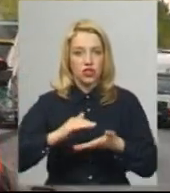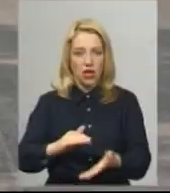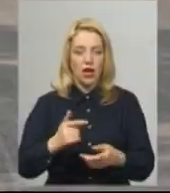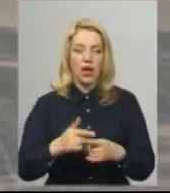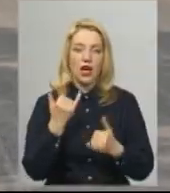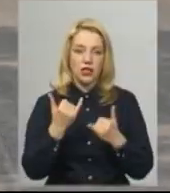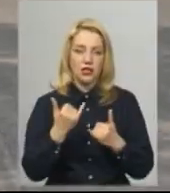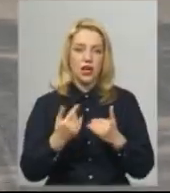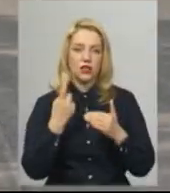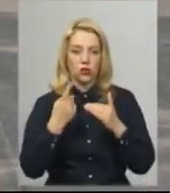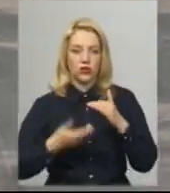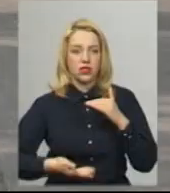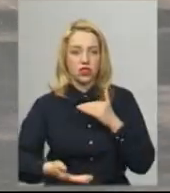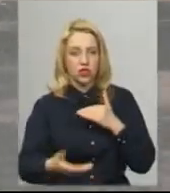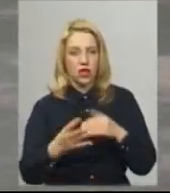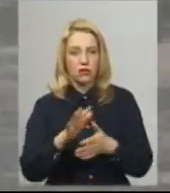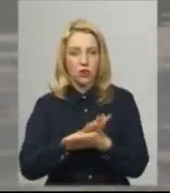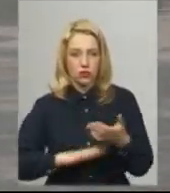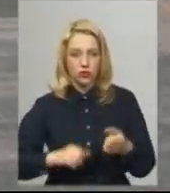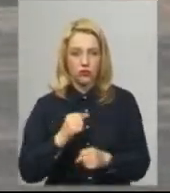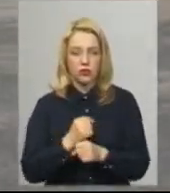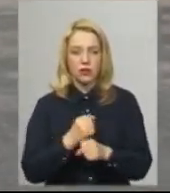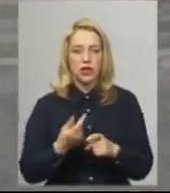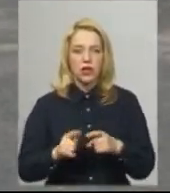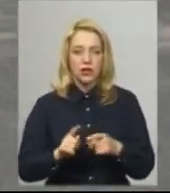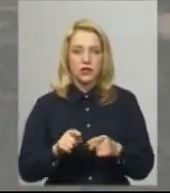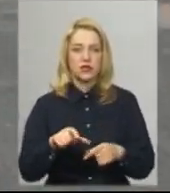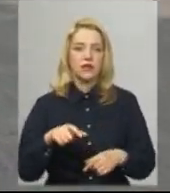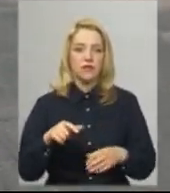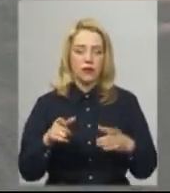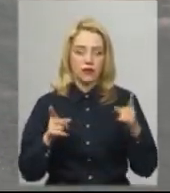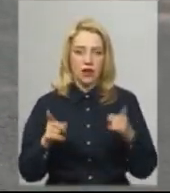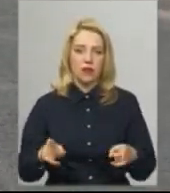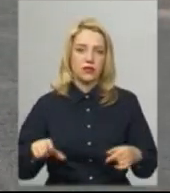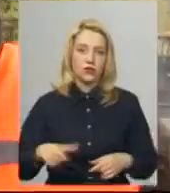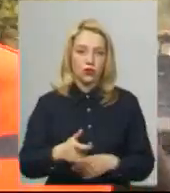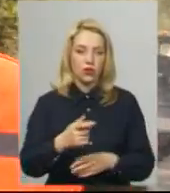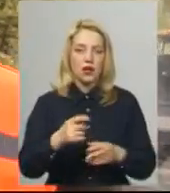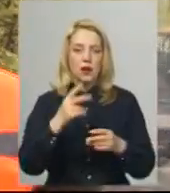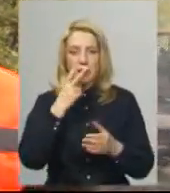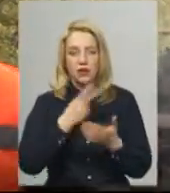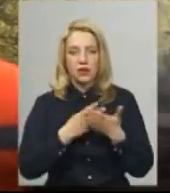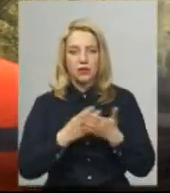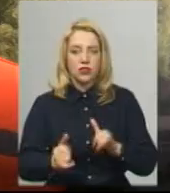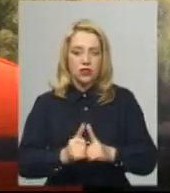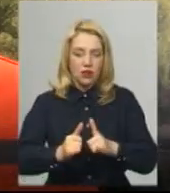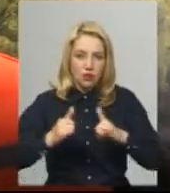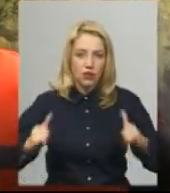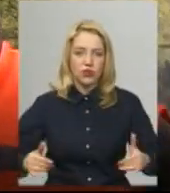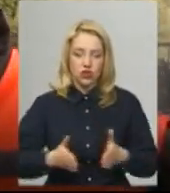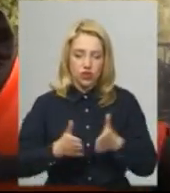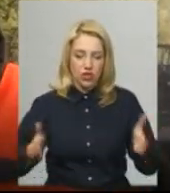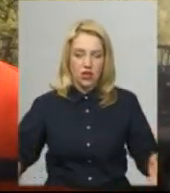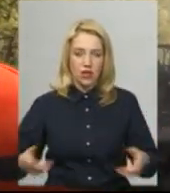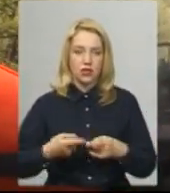нижньому шарі. На цій ділянці автошляху проєктом передбачено розширення дороги. додає Богдан Пороценко. Тут буде по одній полосі в